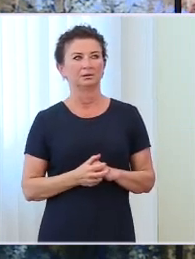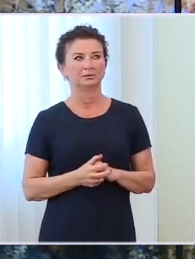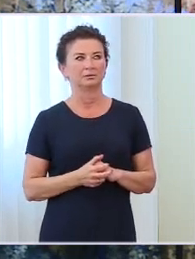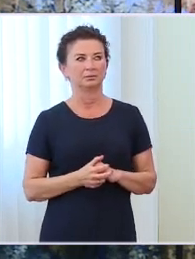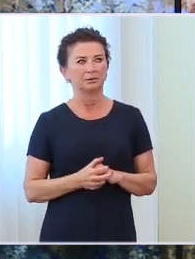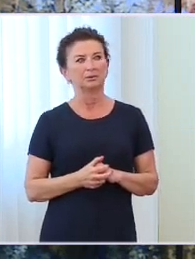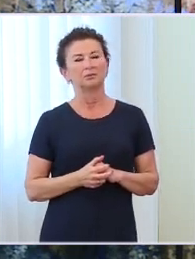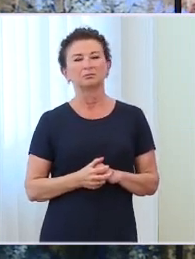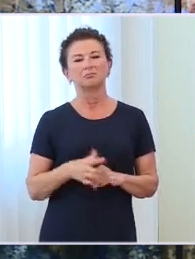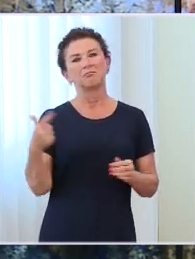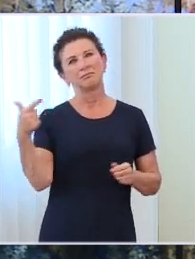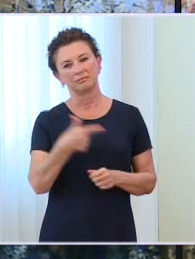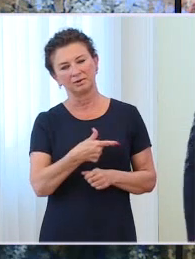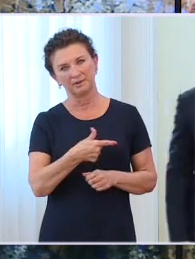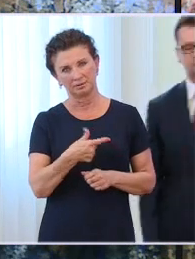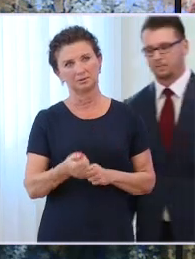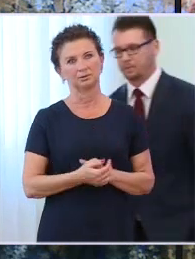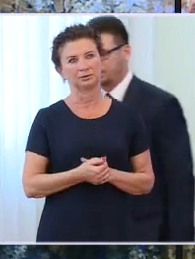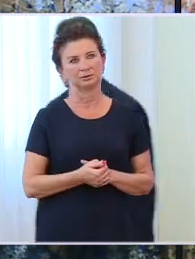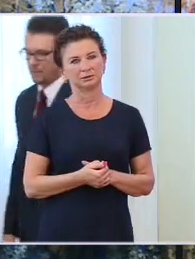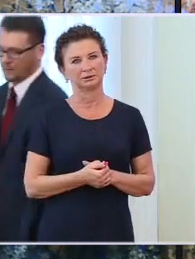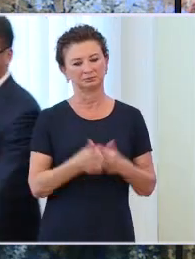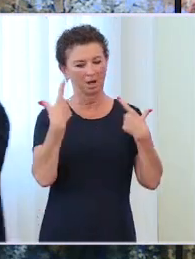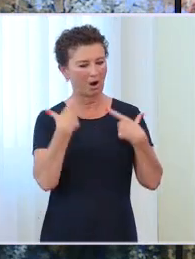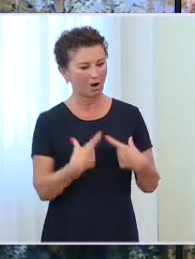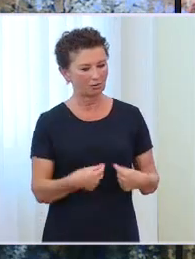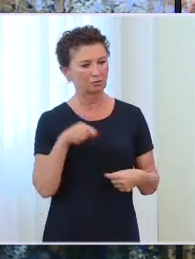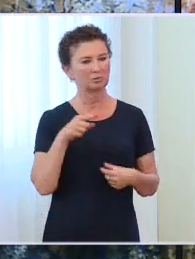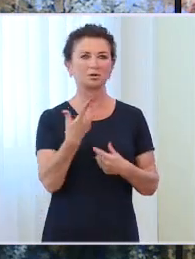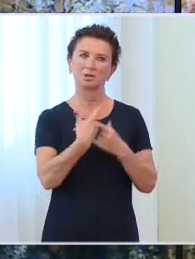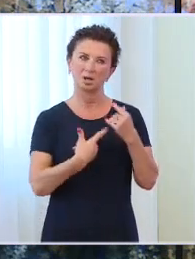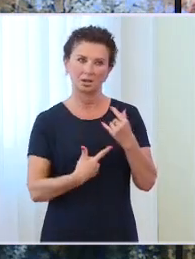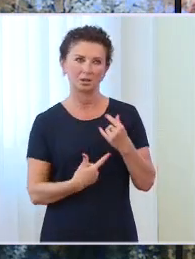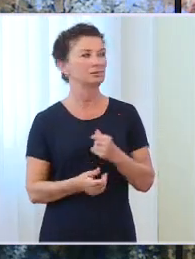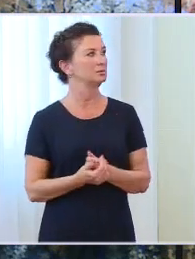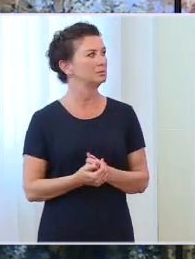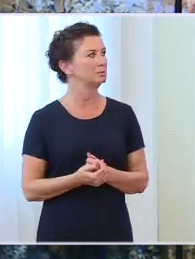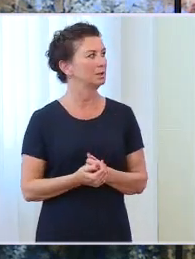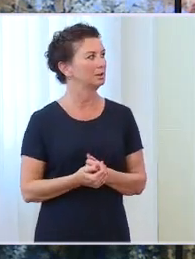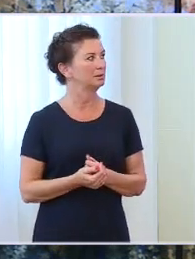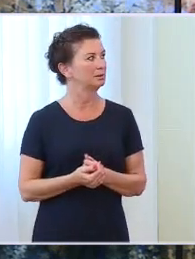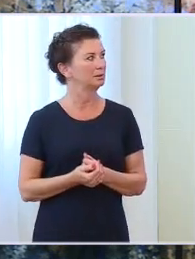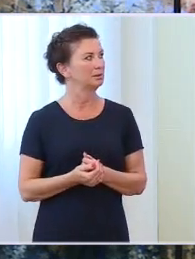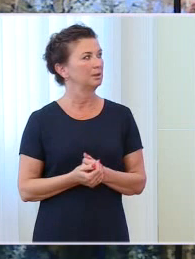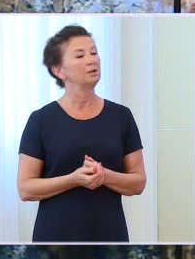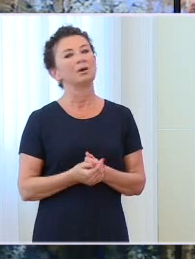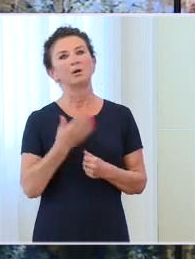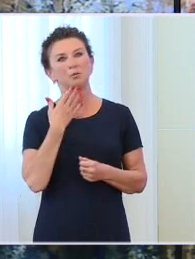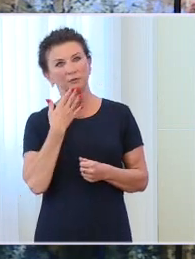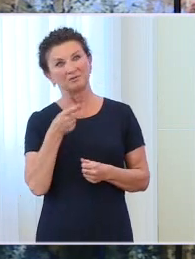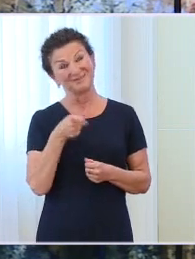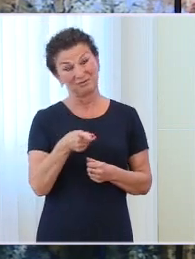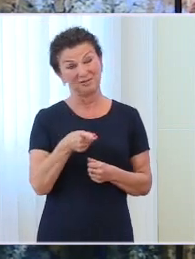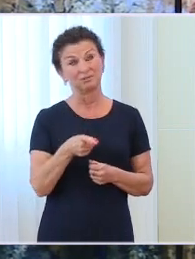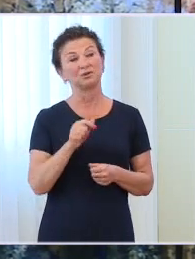uchodźców to jest liczba wynikająca z realizacji bardzo dla nas, Polaków, szczególnie ważnego hasła solidarności